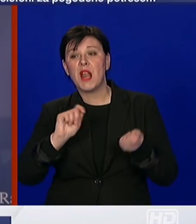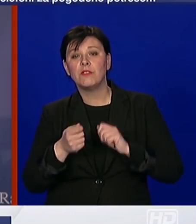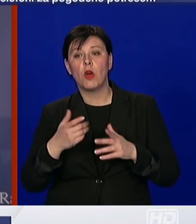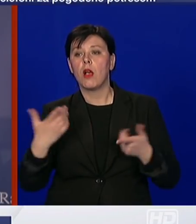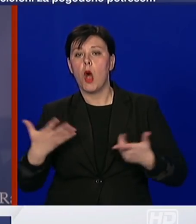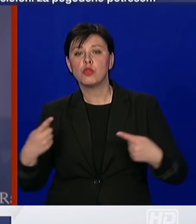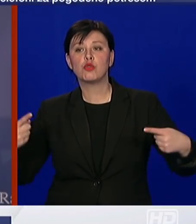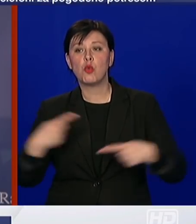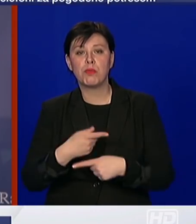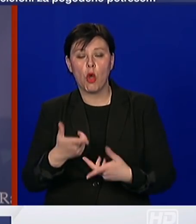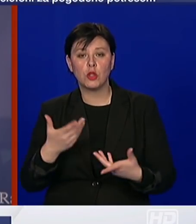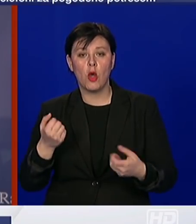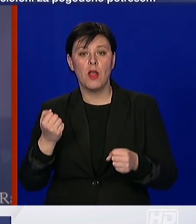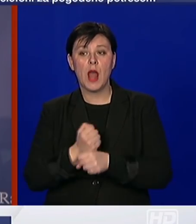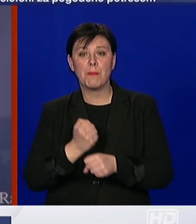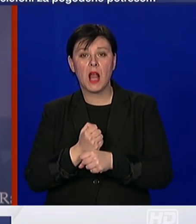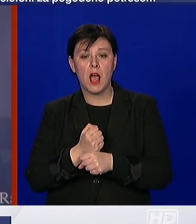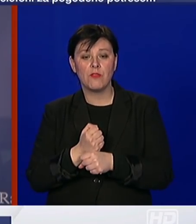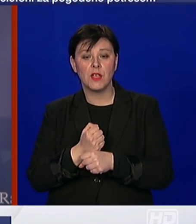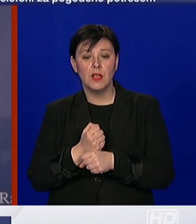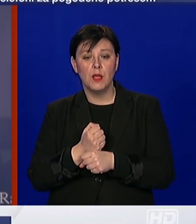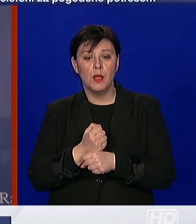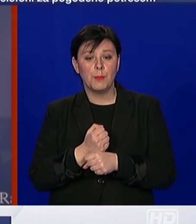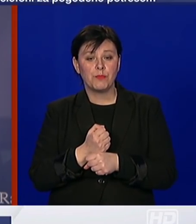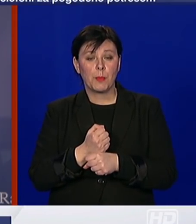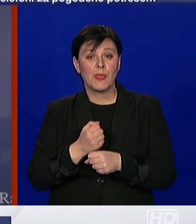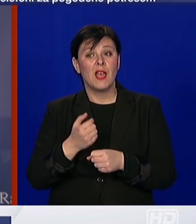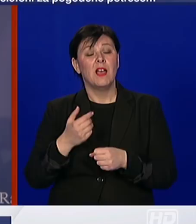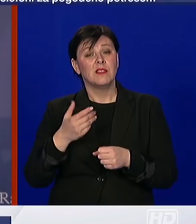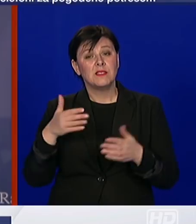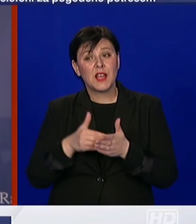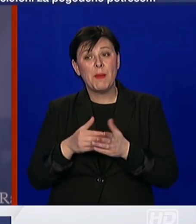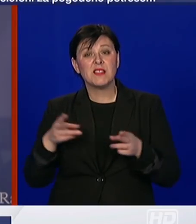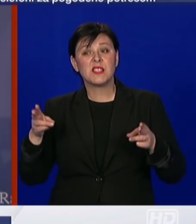da zapravo putuje puno više ljudi nego što bi trebalo.